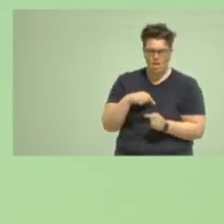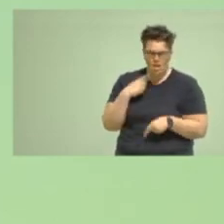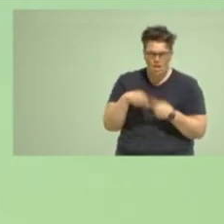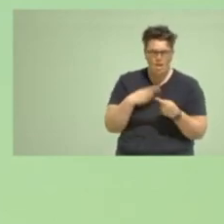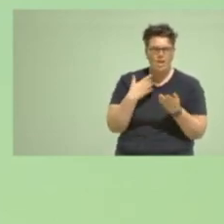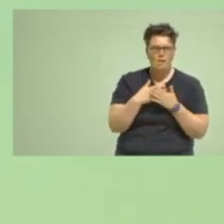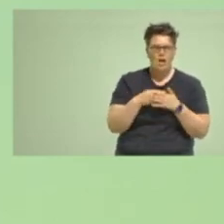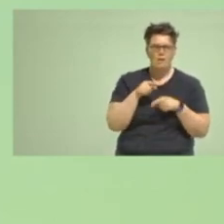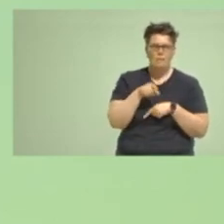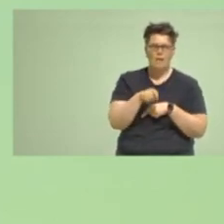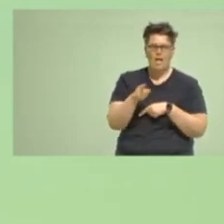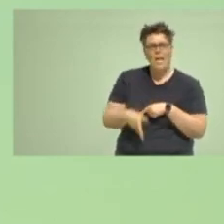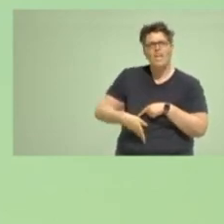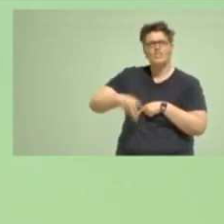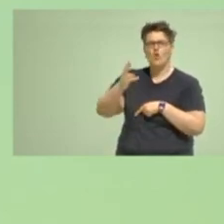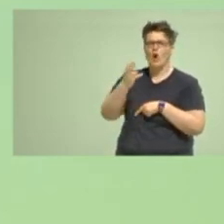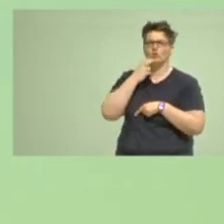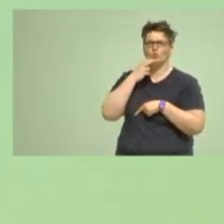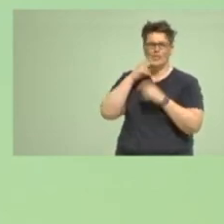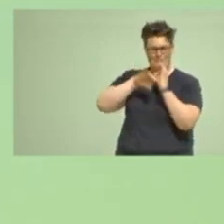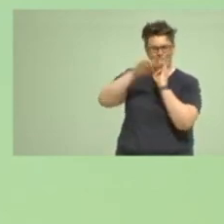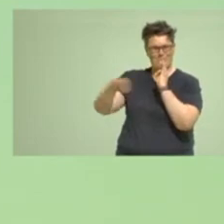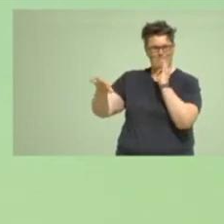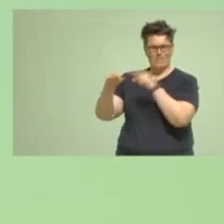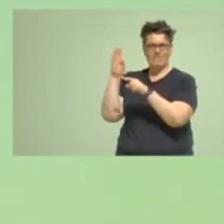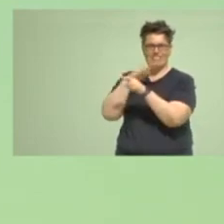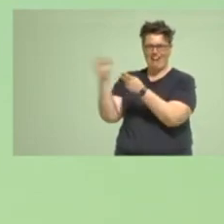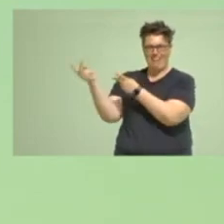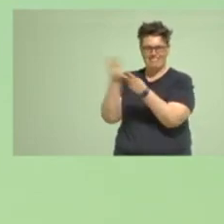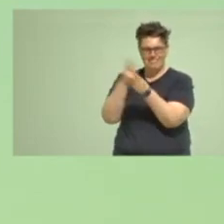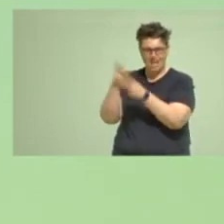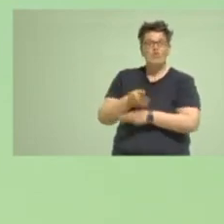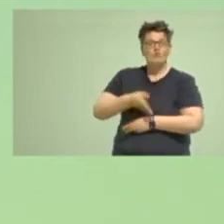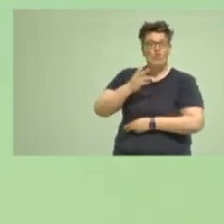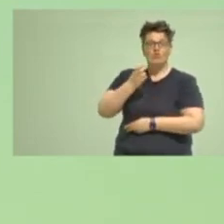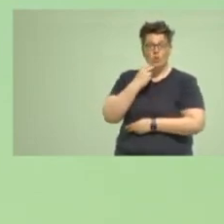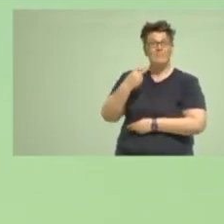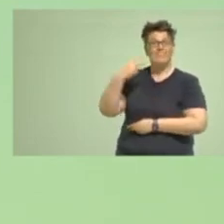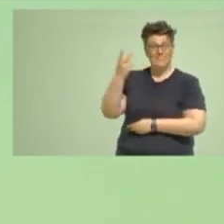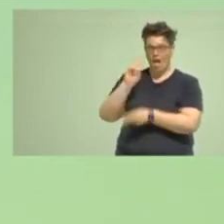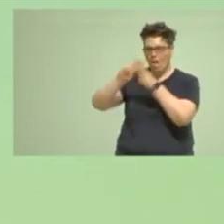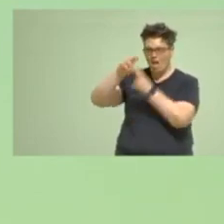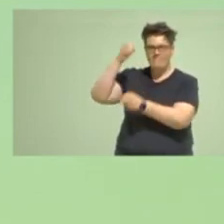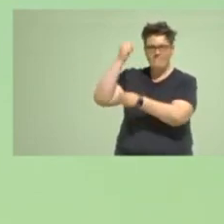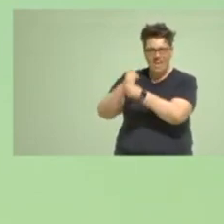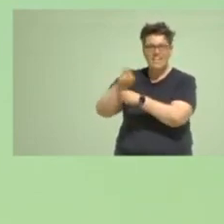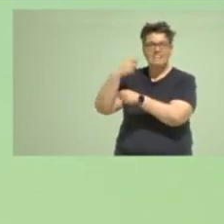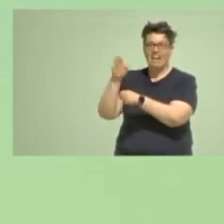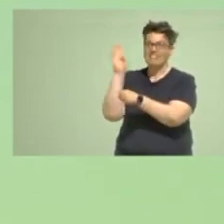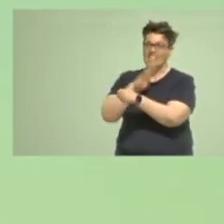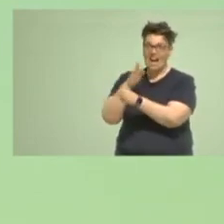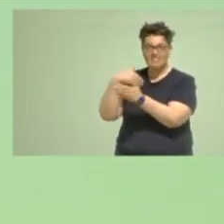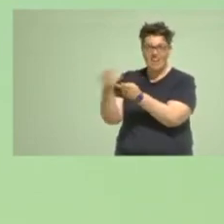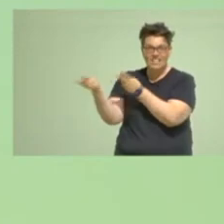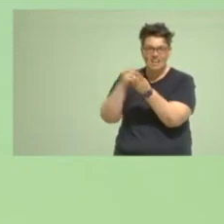Wartung der Nord Stream 1 Pipeline das Gas nicht wieder anfängt zu fließen? Was passiert eigentlich, wenn in zwölf